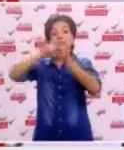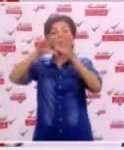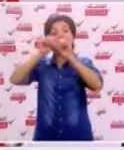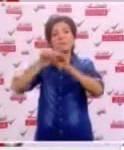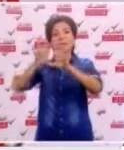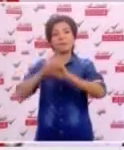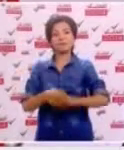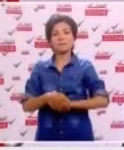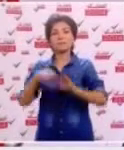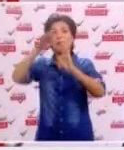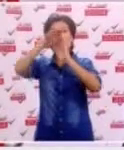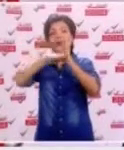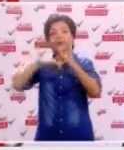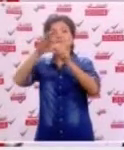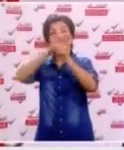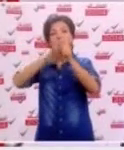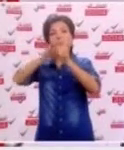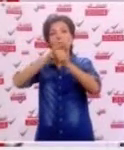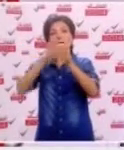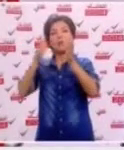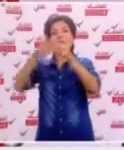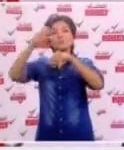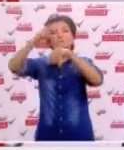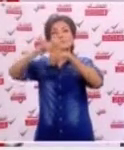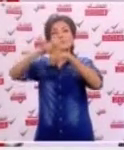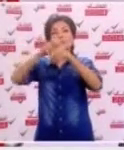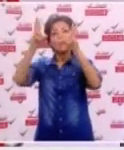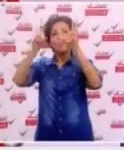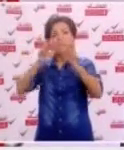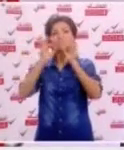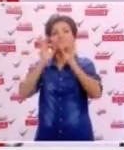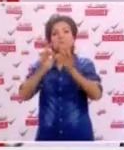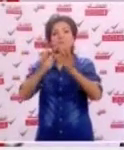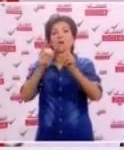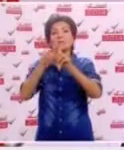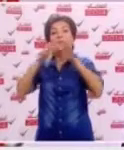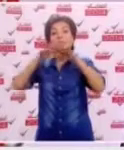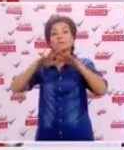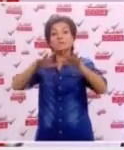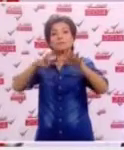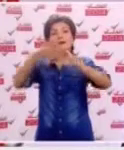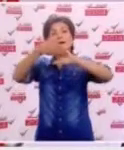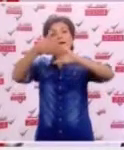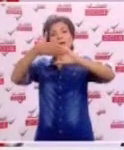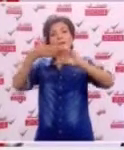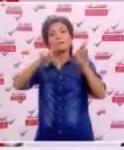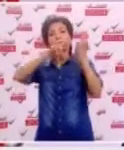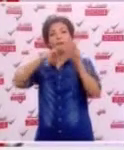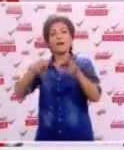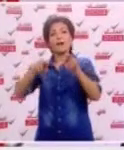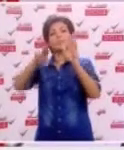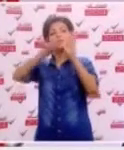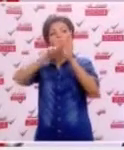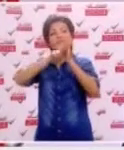ترات البرنامج الشامل للحزب الجمهوري يتمحور حوله ضمان الأمن العام الذي يعيد للدولة سيادتها